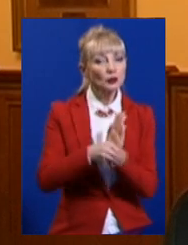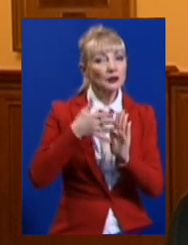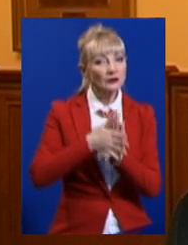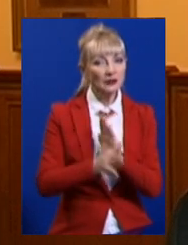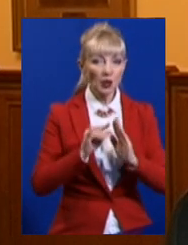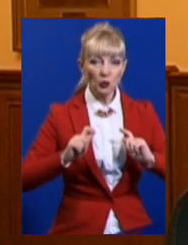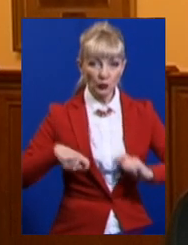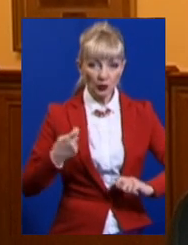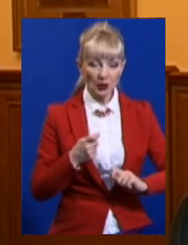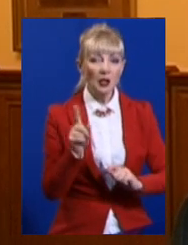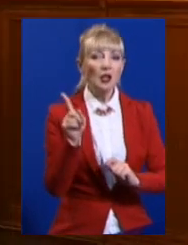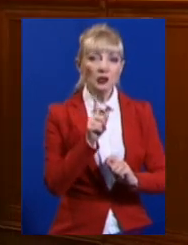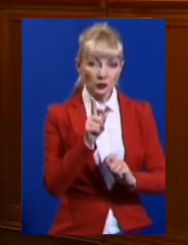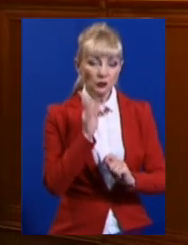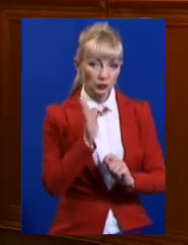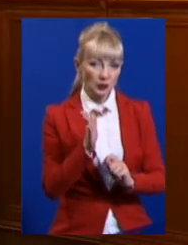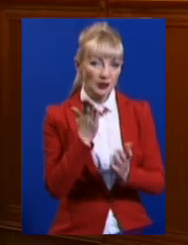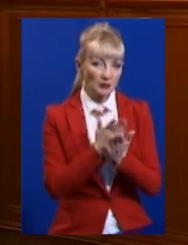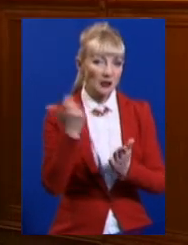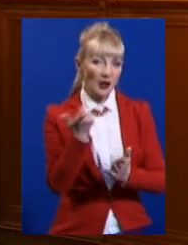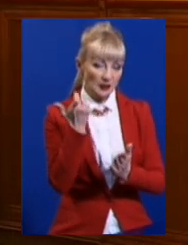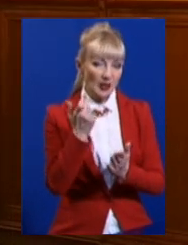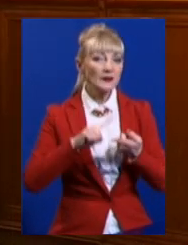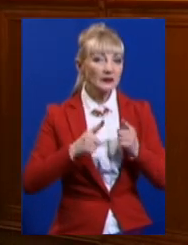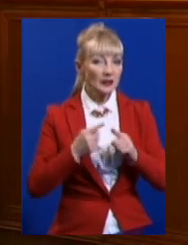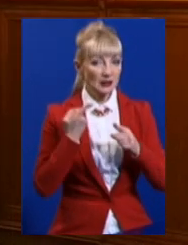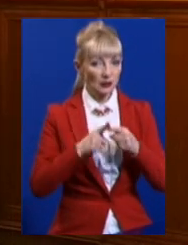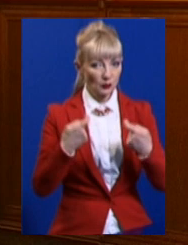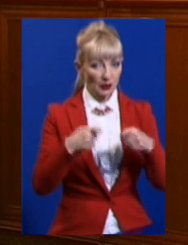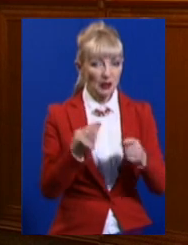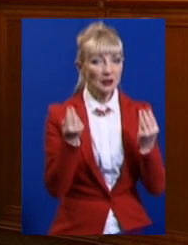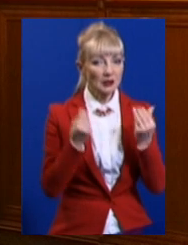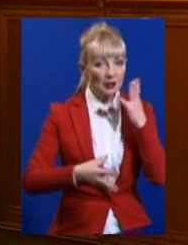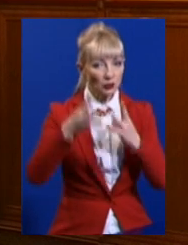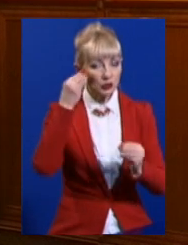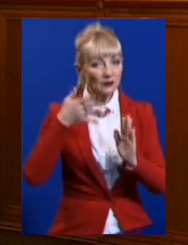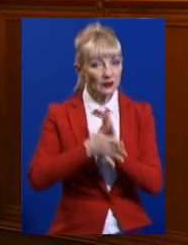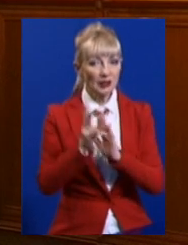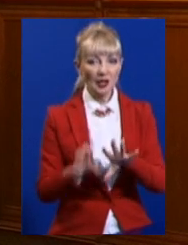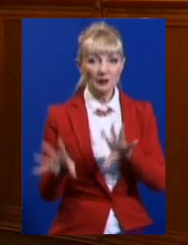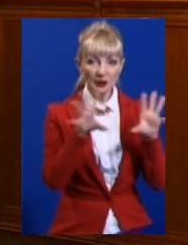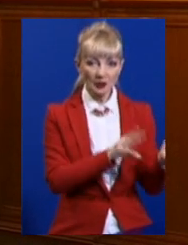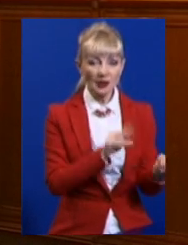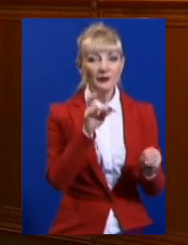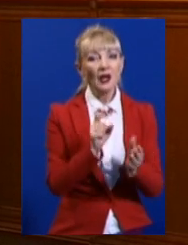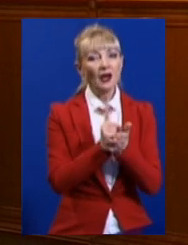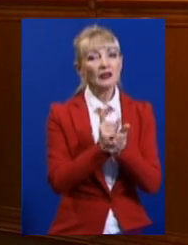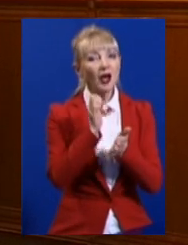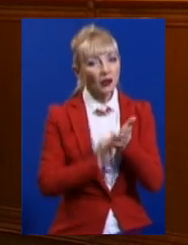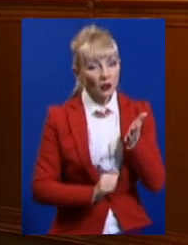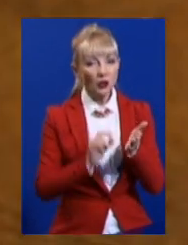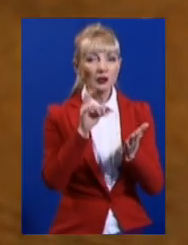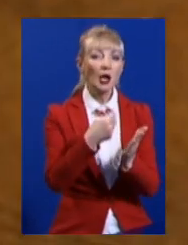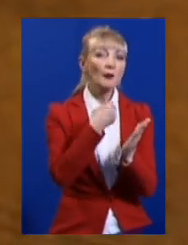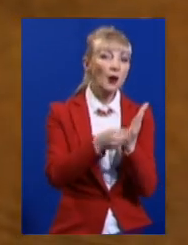та збитків, що понесе власник у зв'язку з таким продажем. Ціна викупу враховує витрати на переїзд, на оподаткування, витрати на